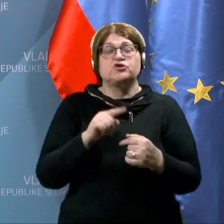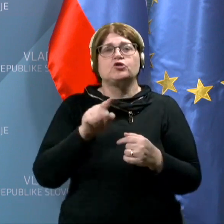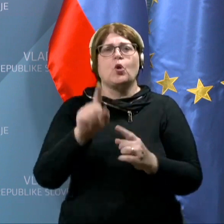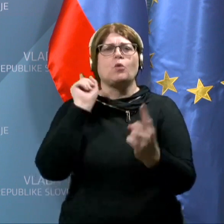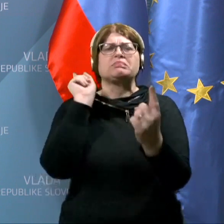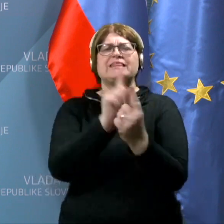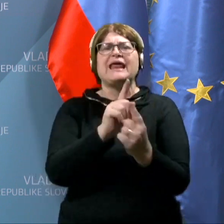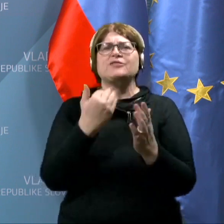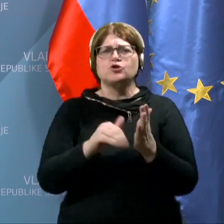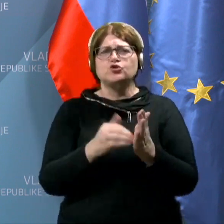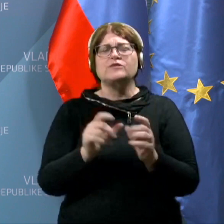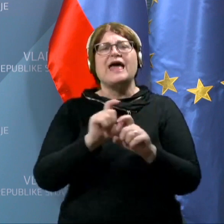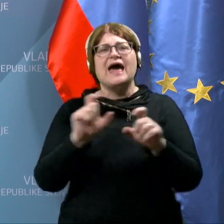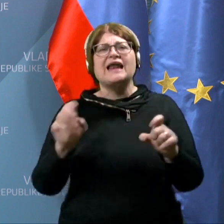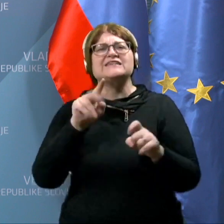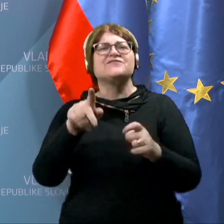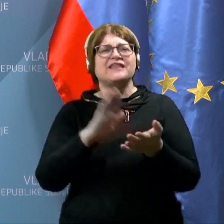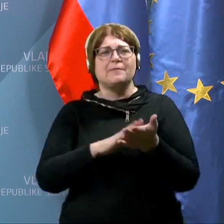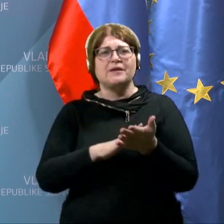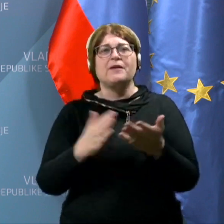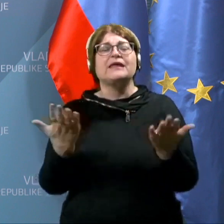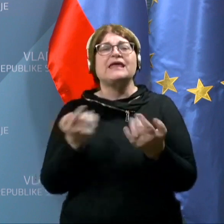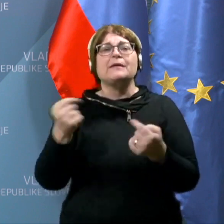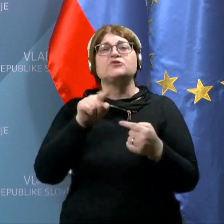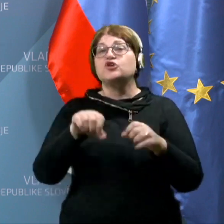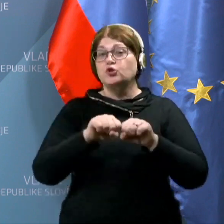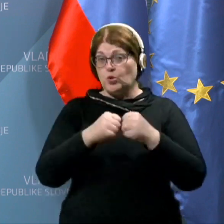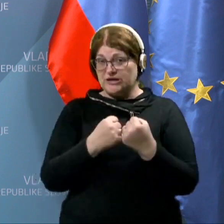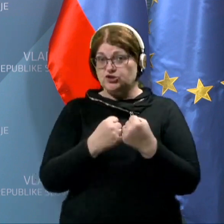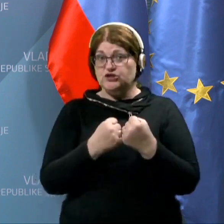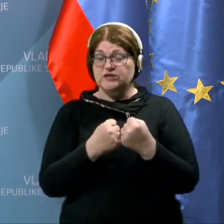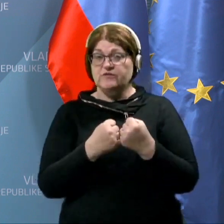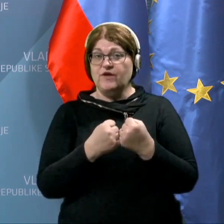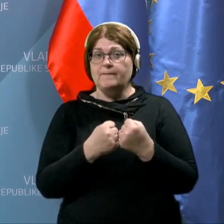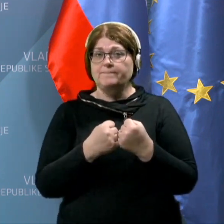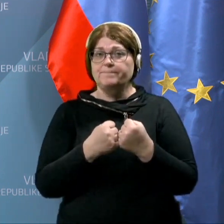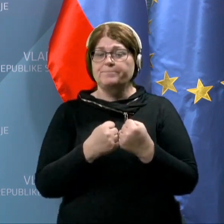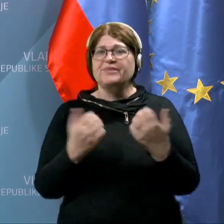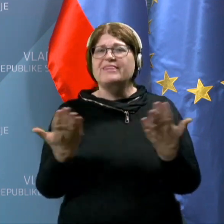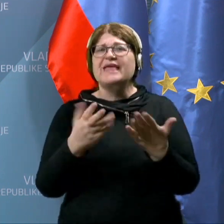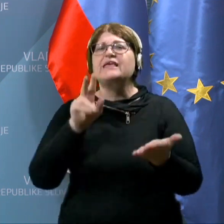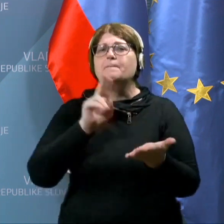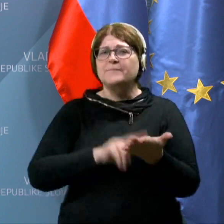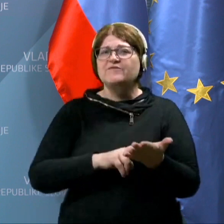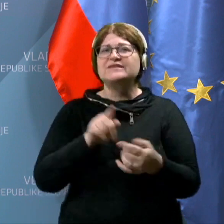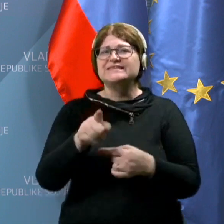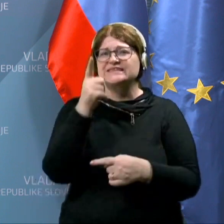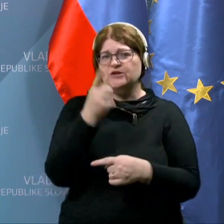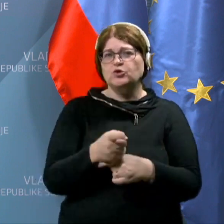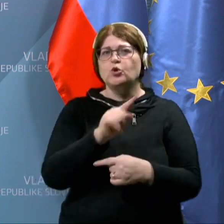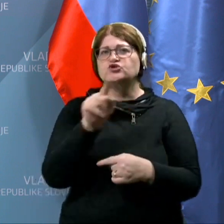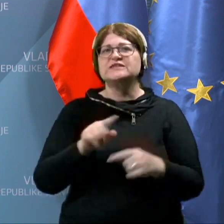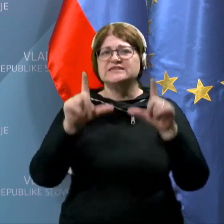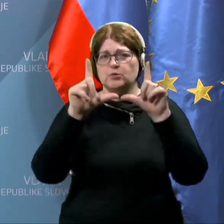direktne škode, razen v teh primerih, ki je prišlo do kršitve nekih pravic, ki so določene z